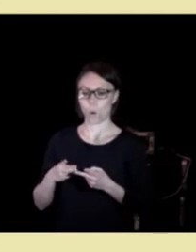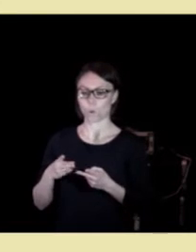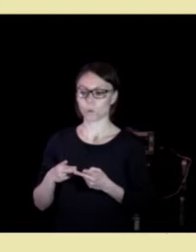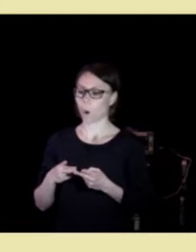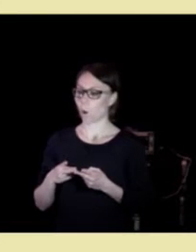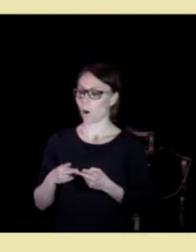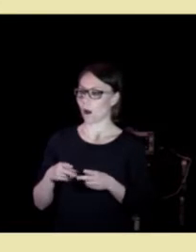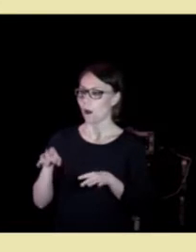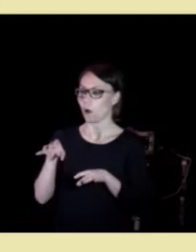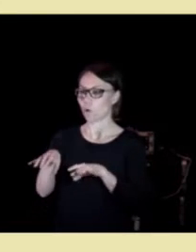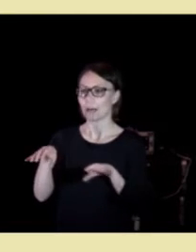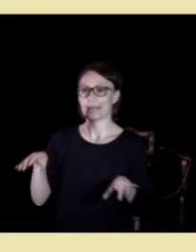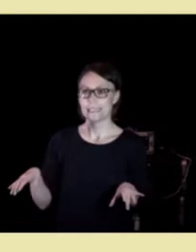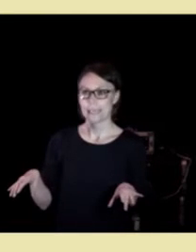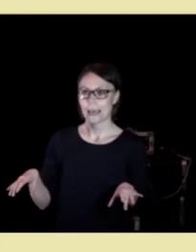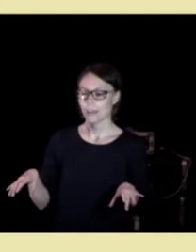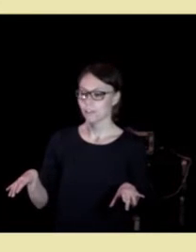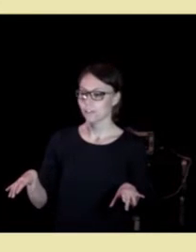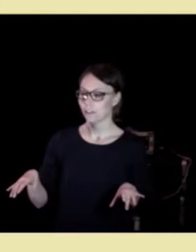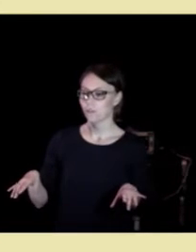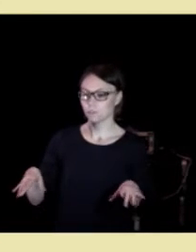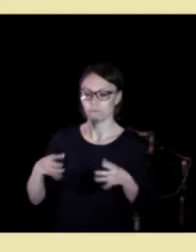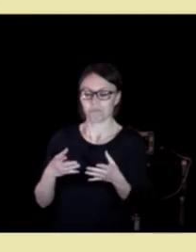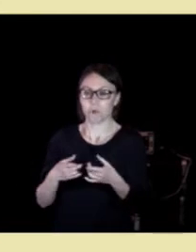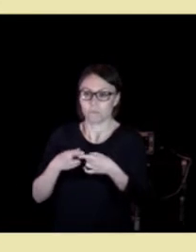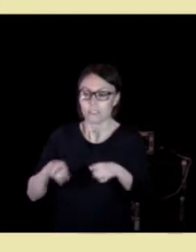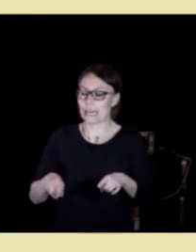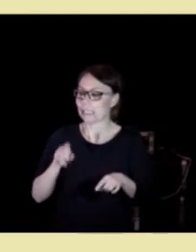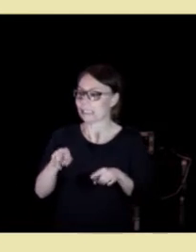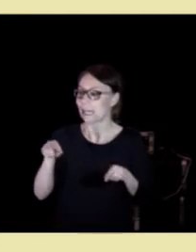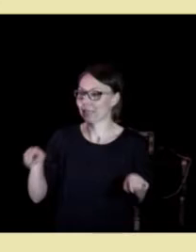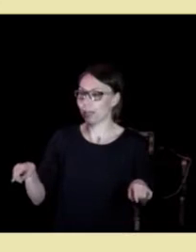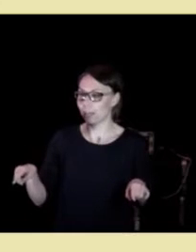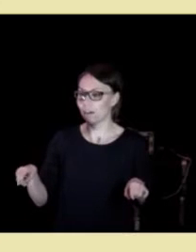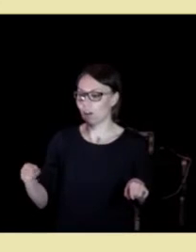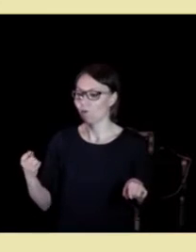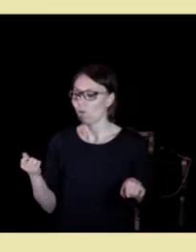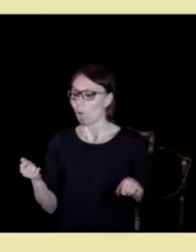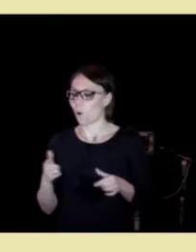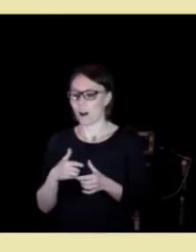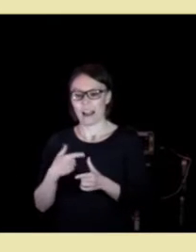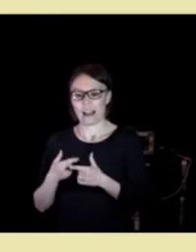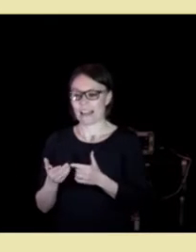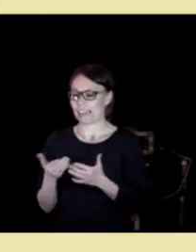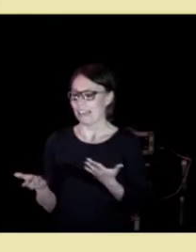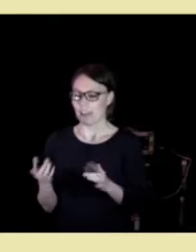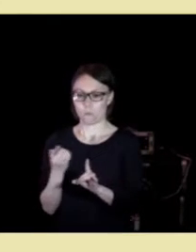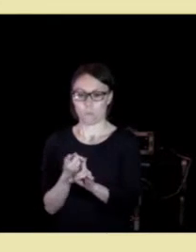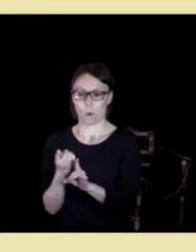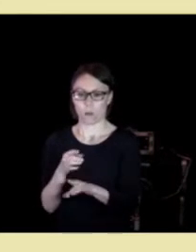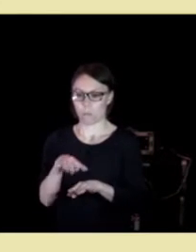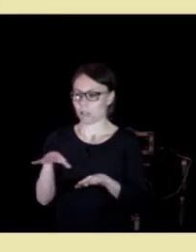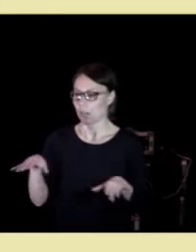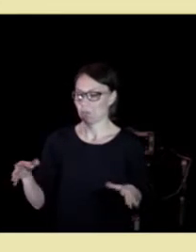lokalisert på ulike steder med få eller ingen møteplasser.